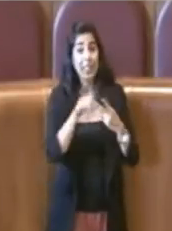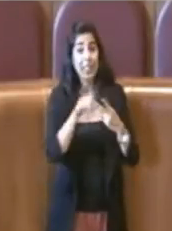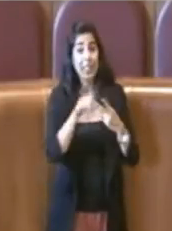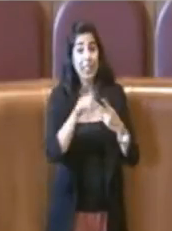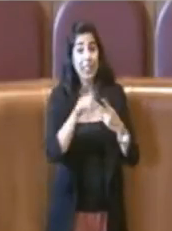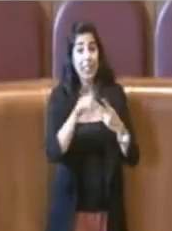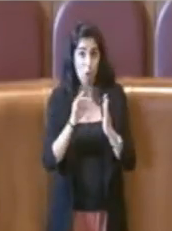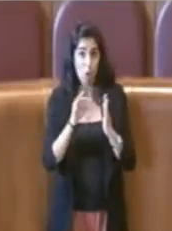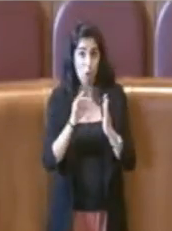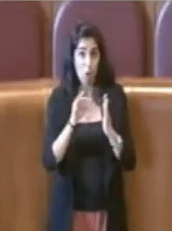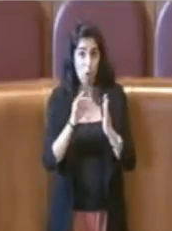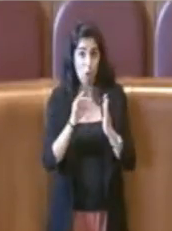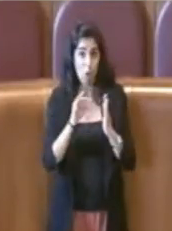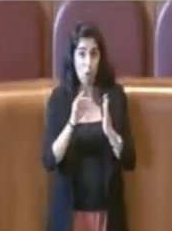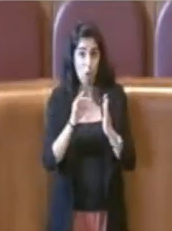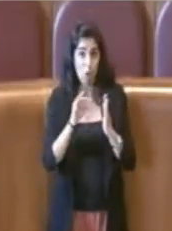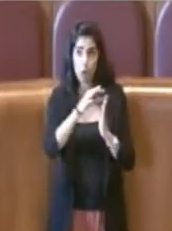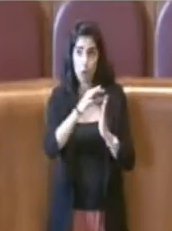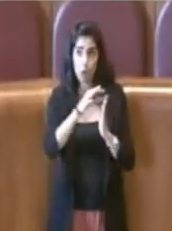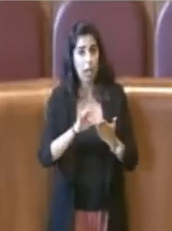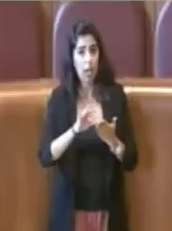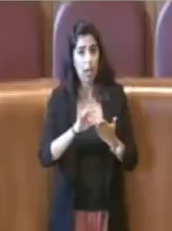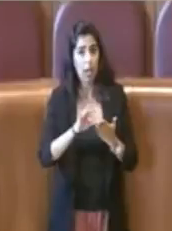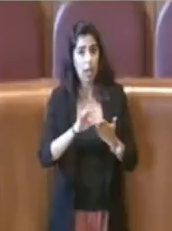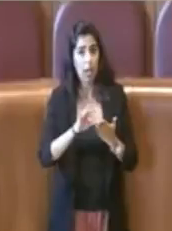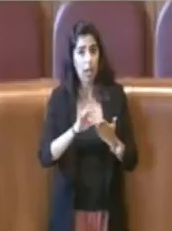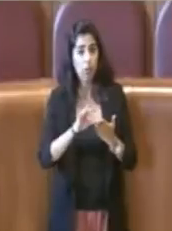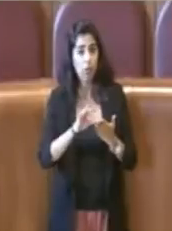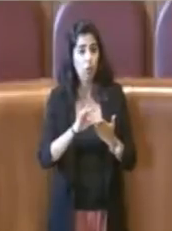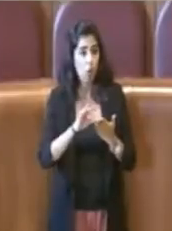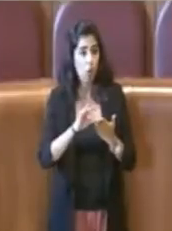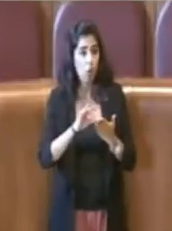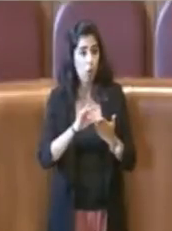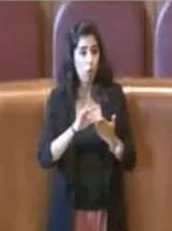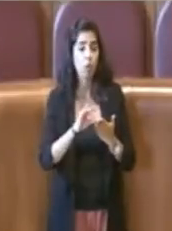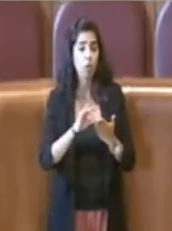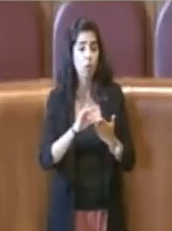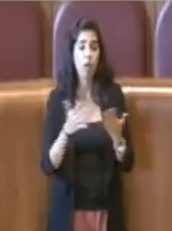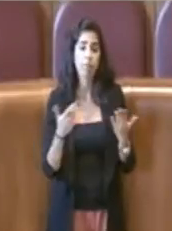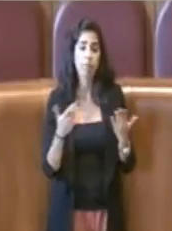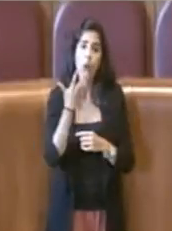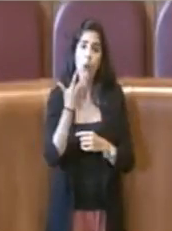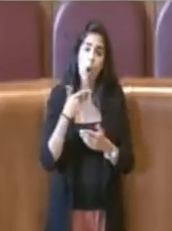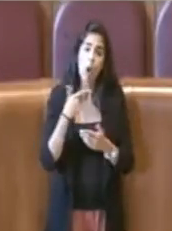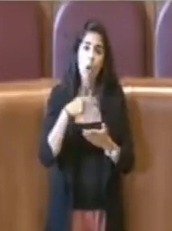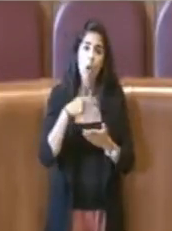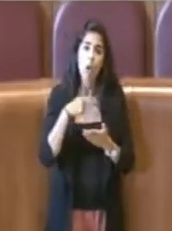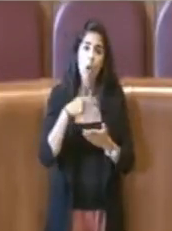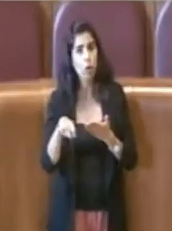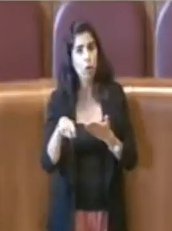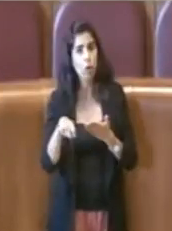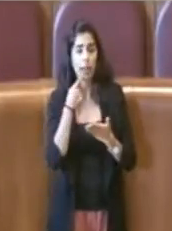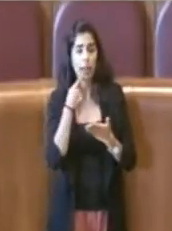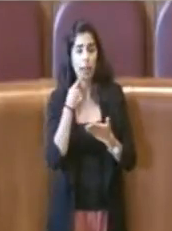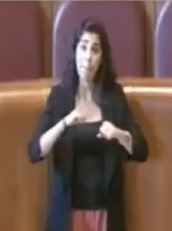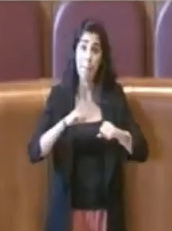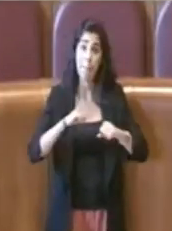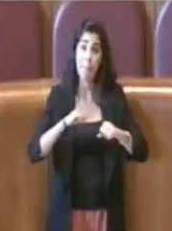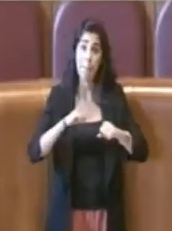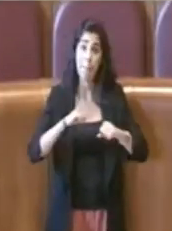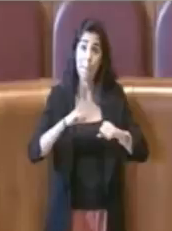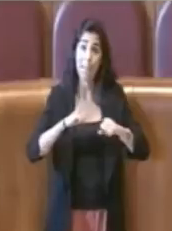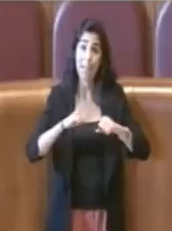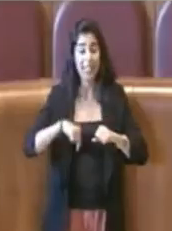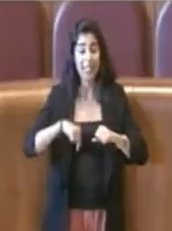questo ordine del giorno, mi preme sottolineare che questa amministrazione